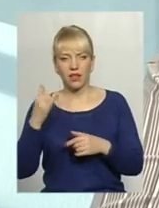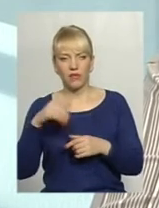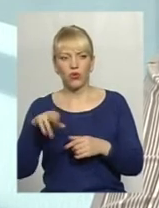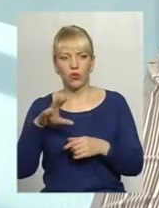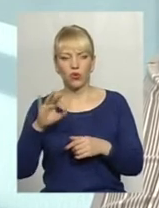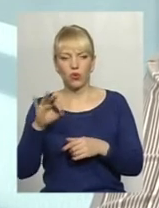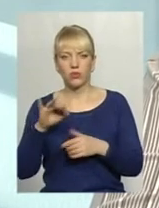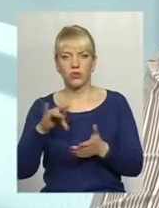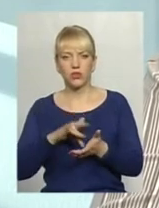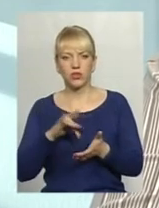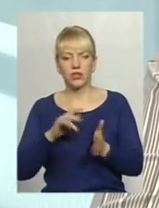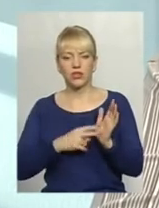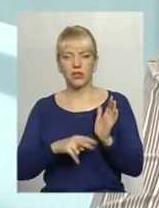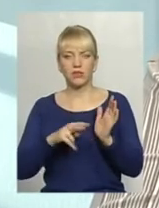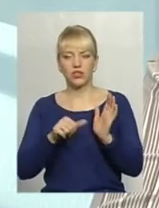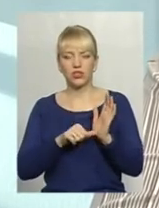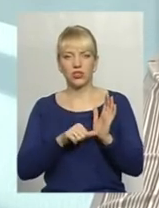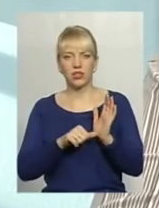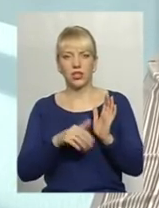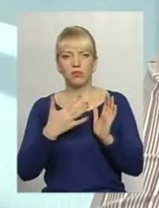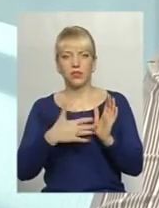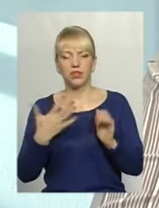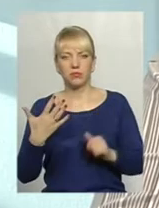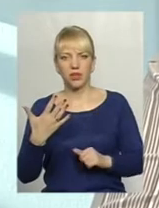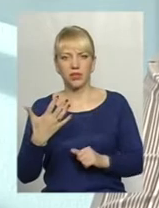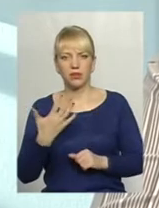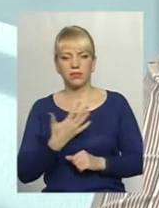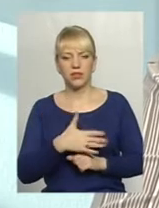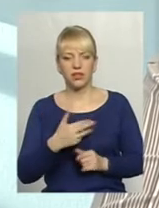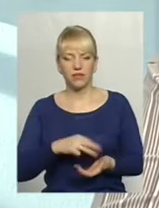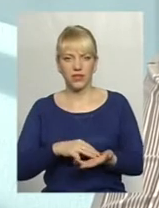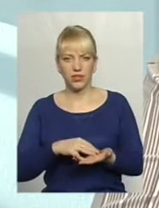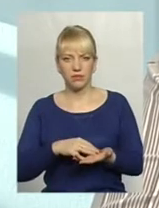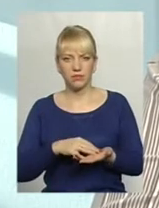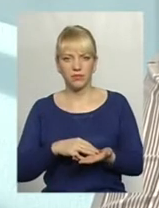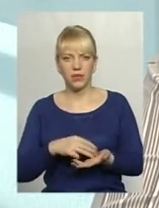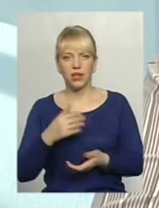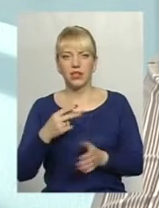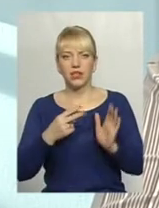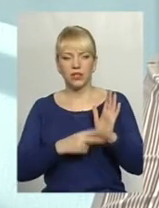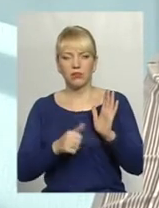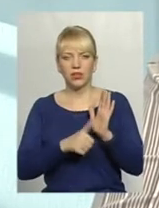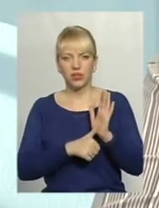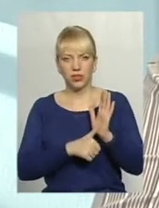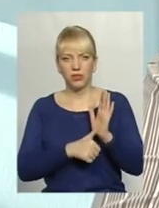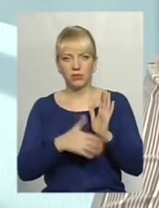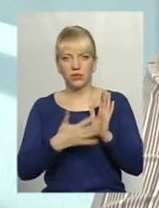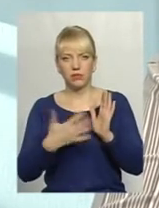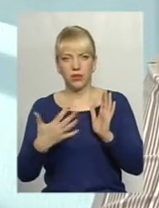до обласного центру 76 55 58. 76 55